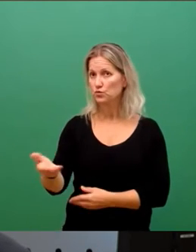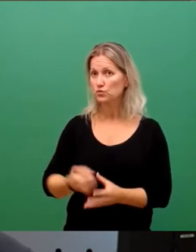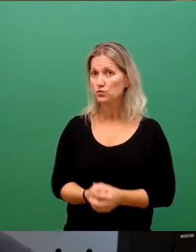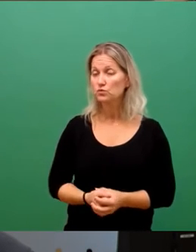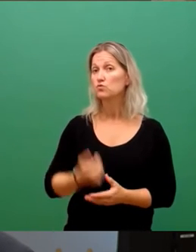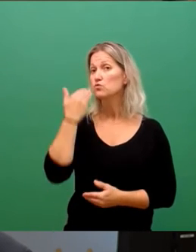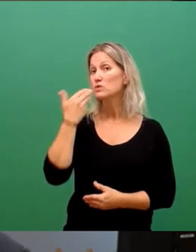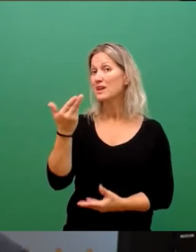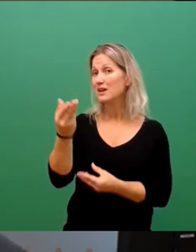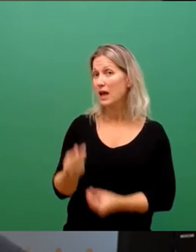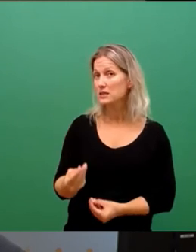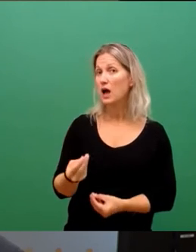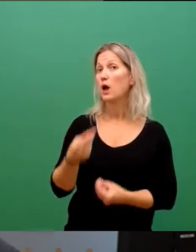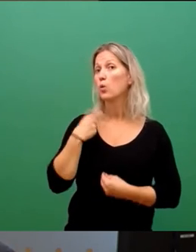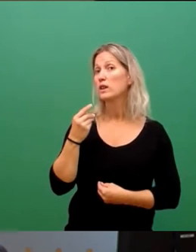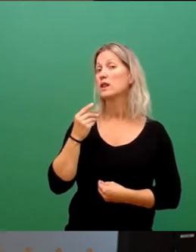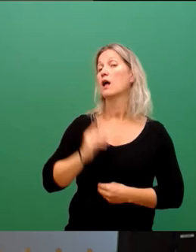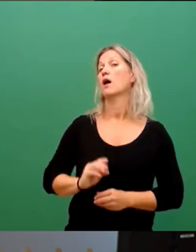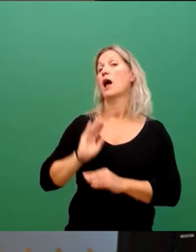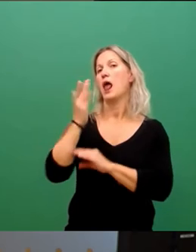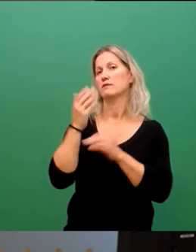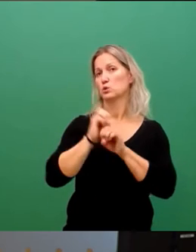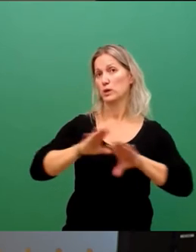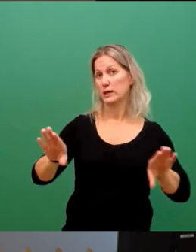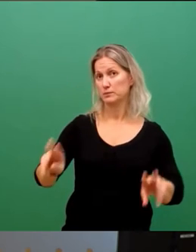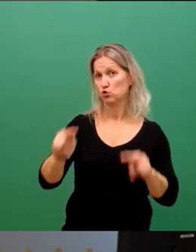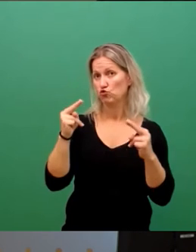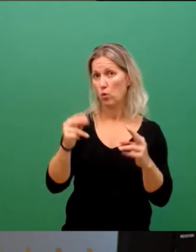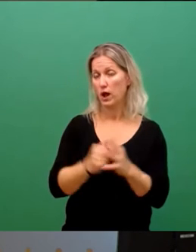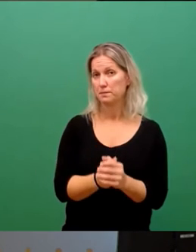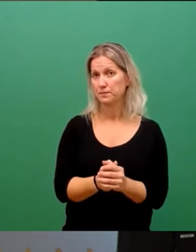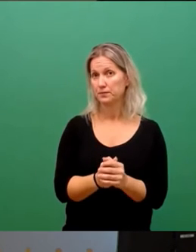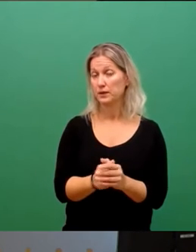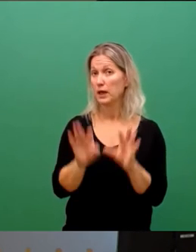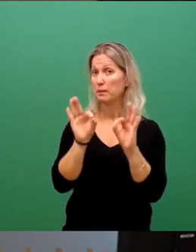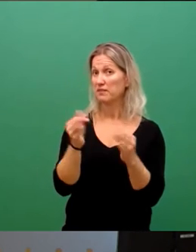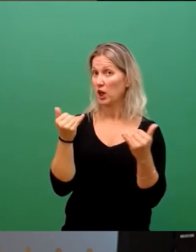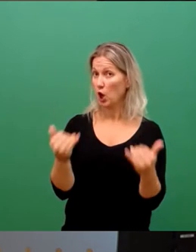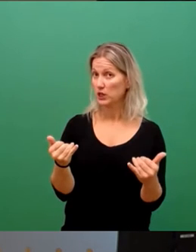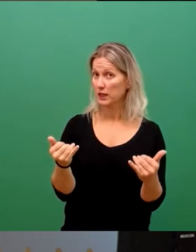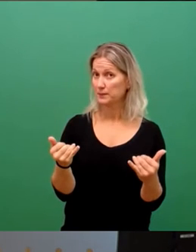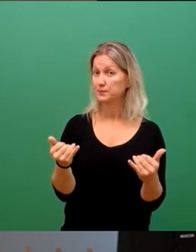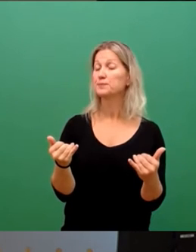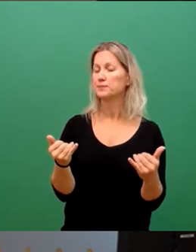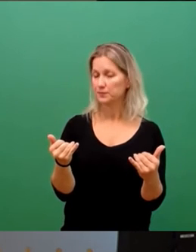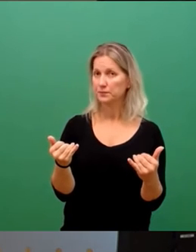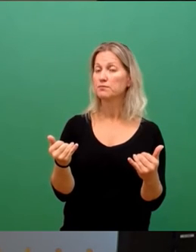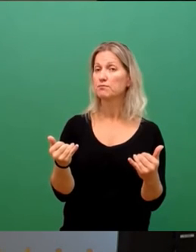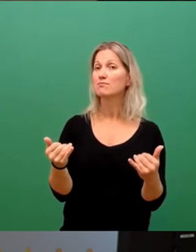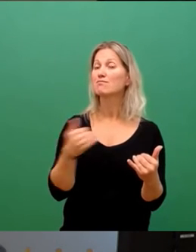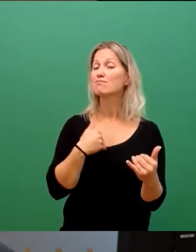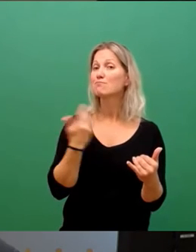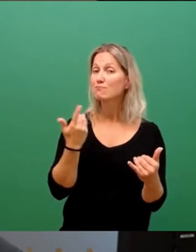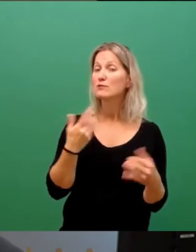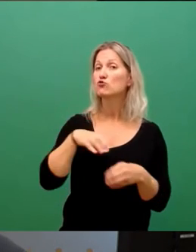Gäste und Zuschauer am Livestream, meine Damen und Herren. Mit dem heutigen Tag übergeben wir dem Gremium des Stadtrates und